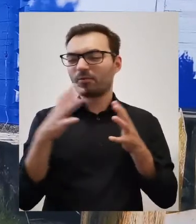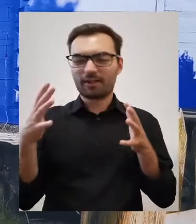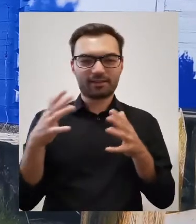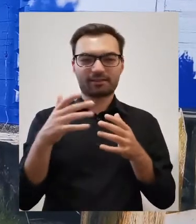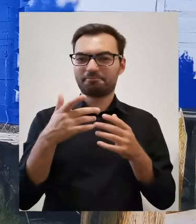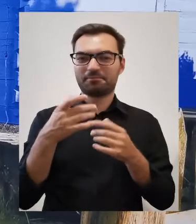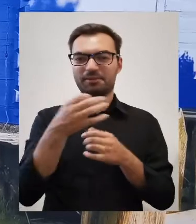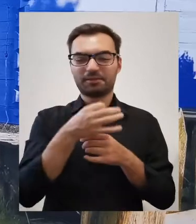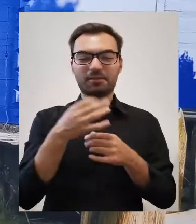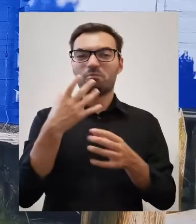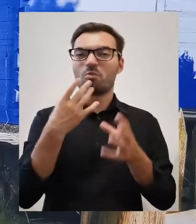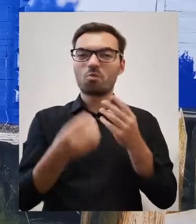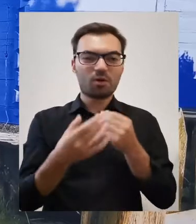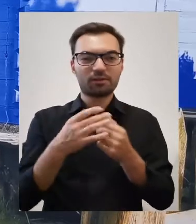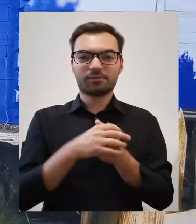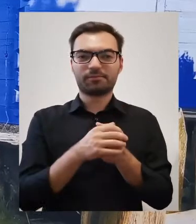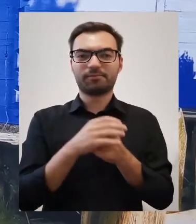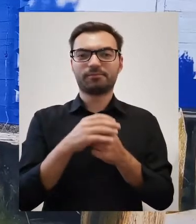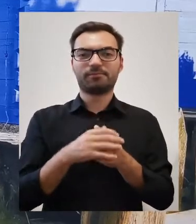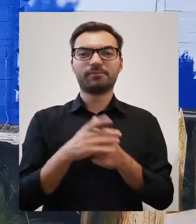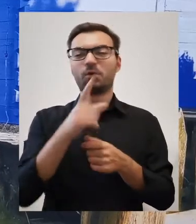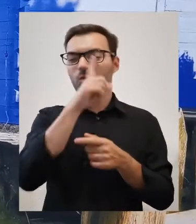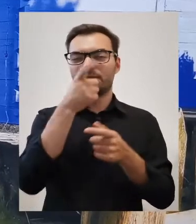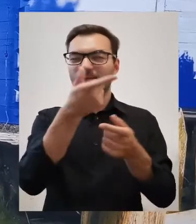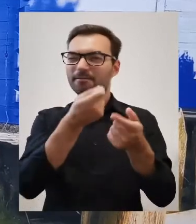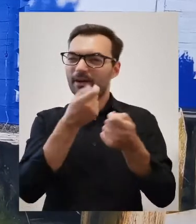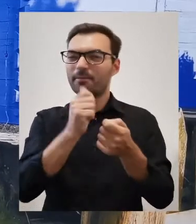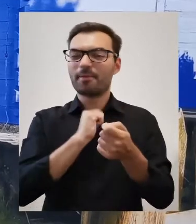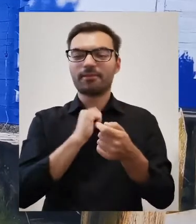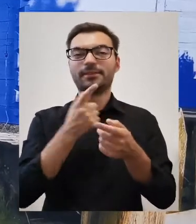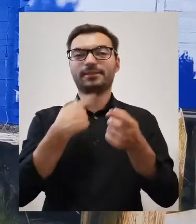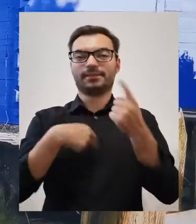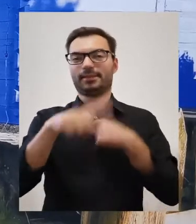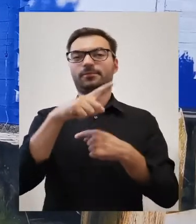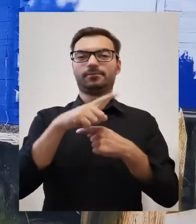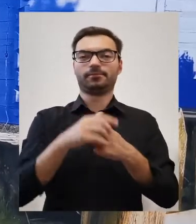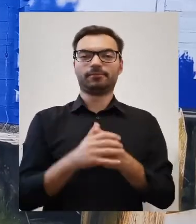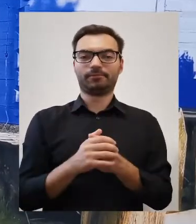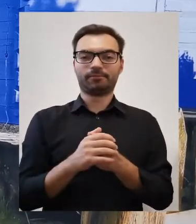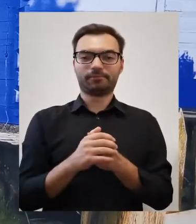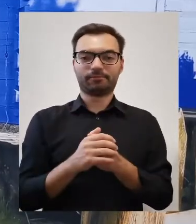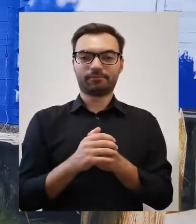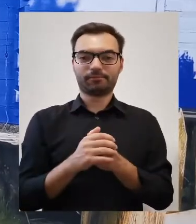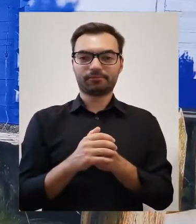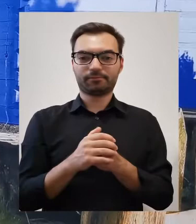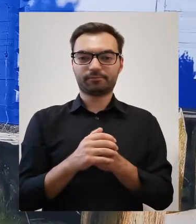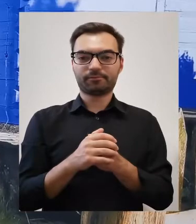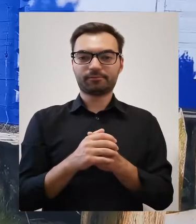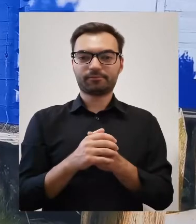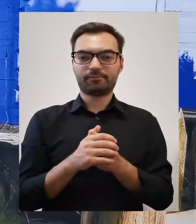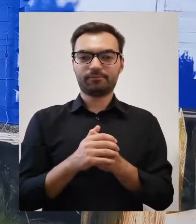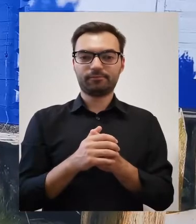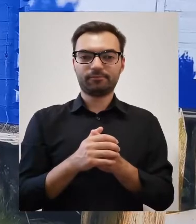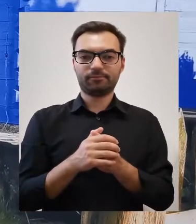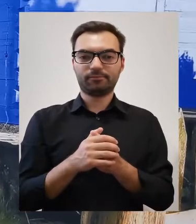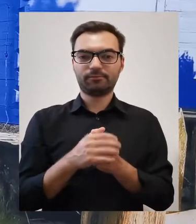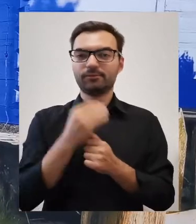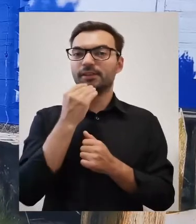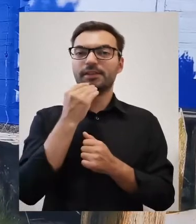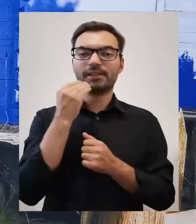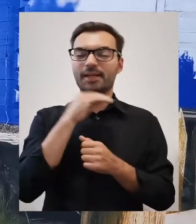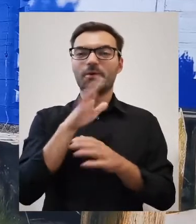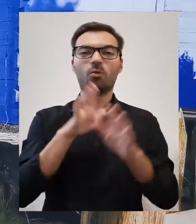strumień, czy na błota kolejne ofiary, po to, aby dostąpić uwolnienia.